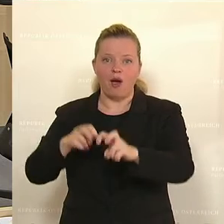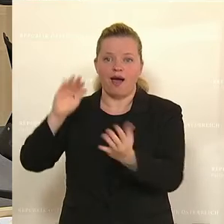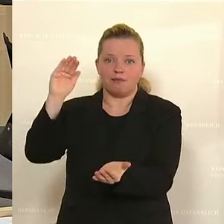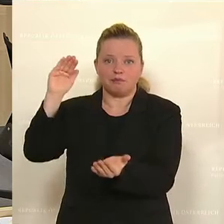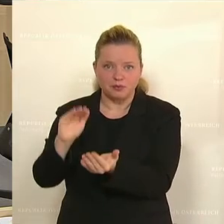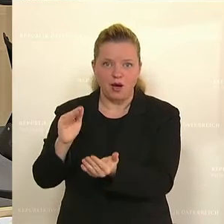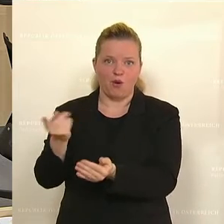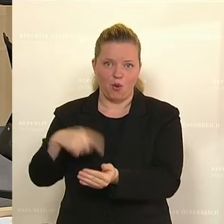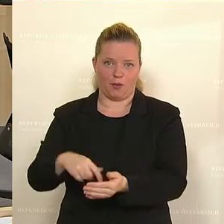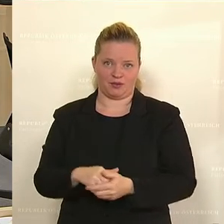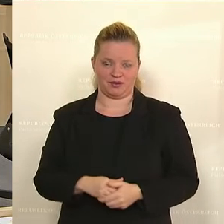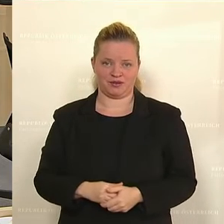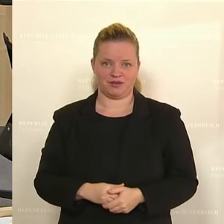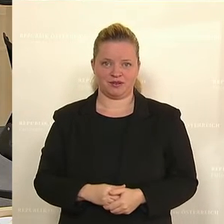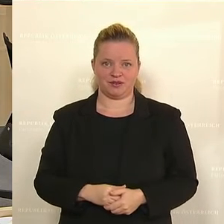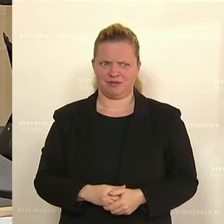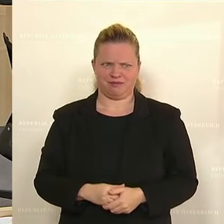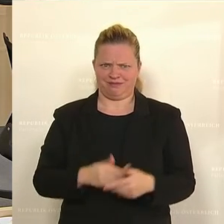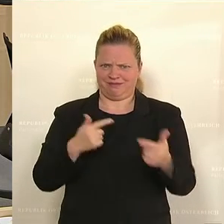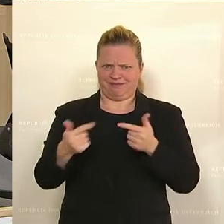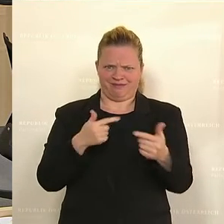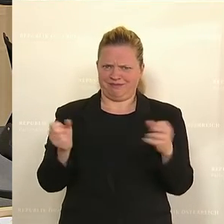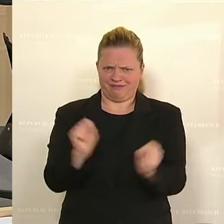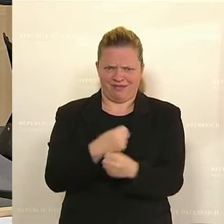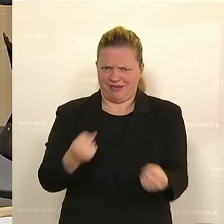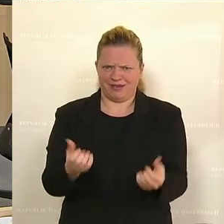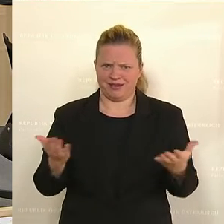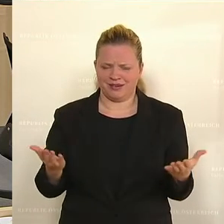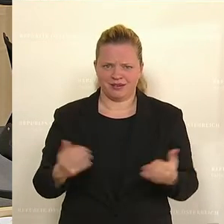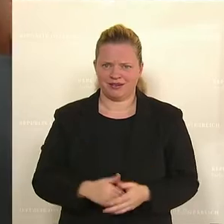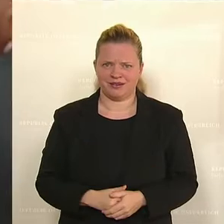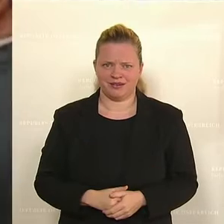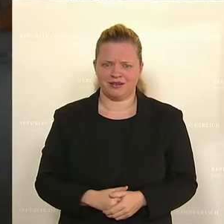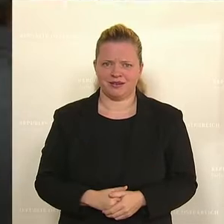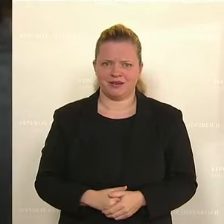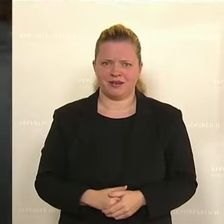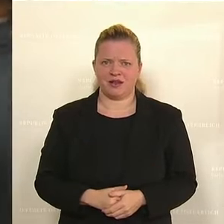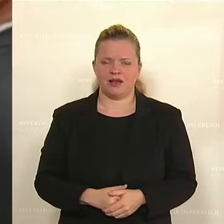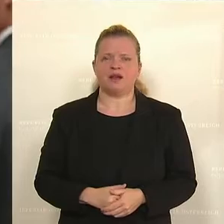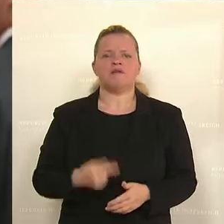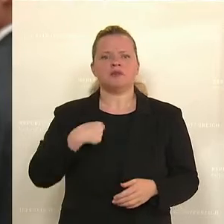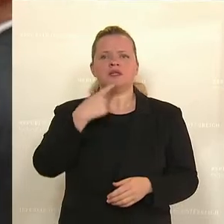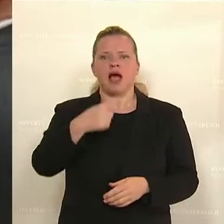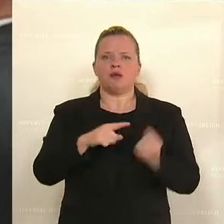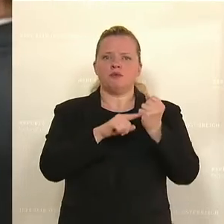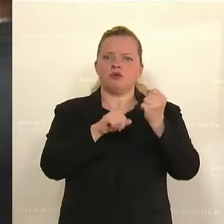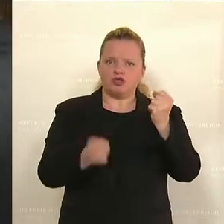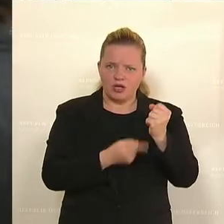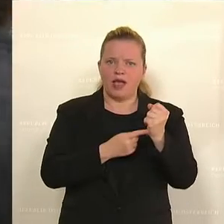wird. Das geht sich nicht aus. man sagt, das Budget ist